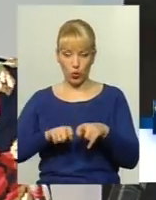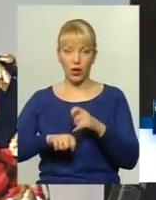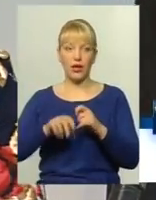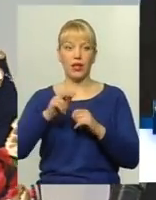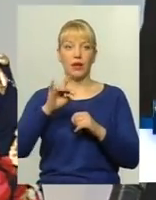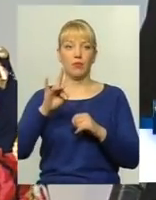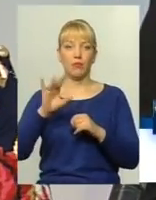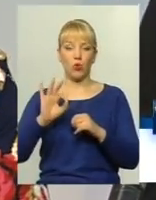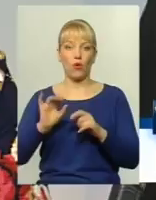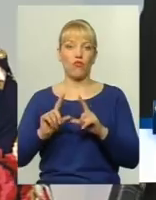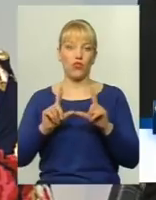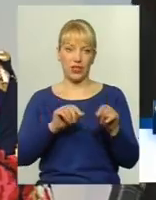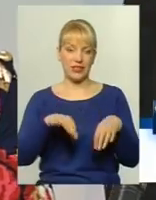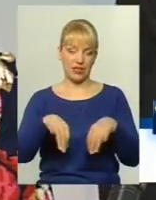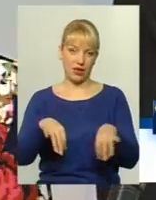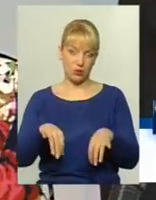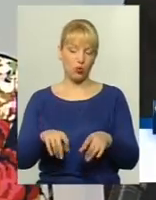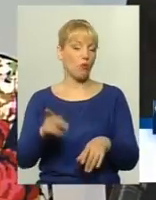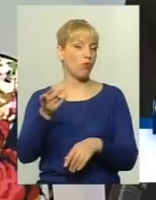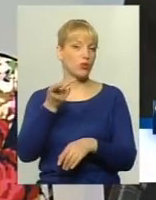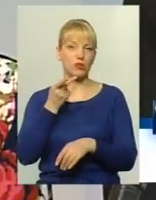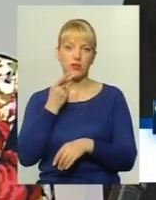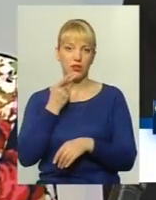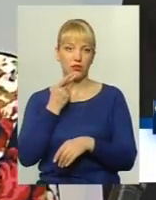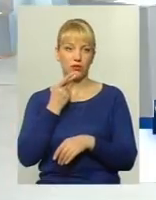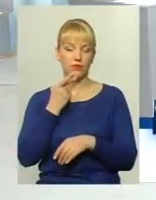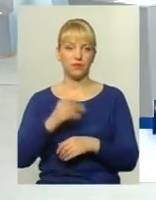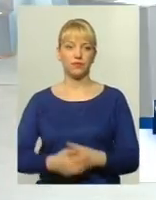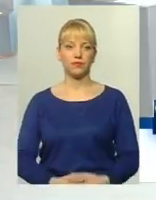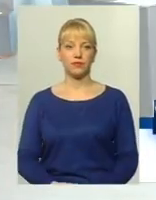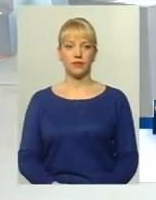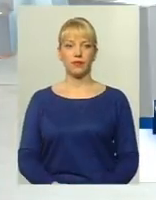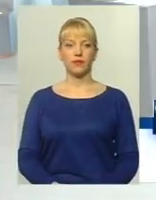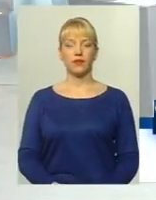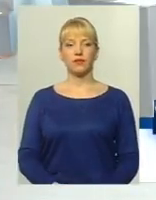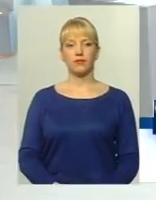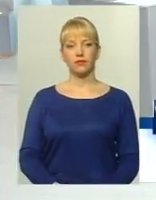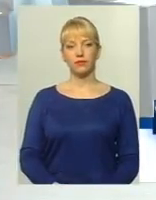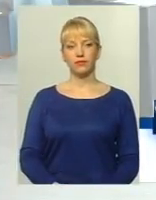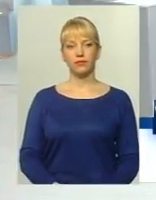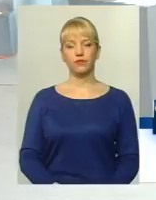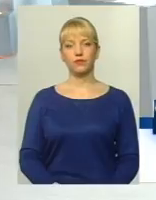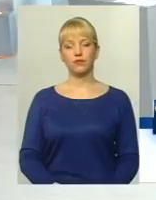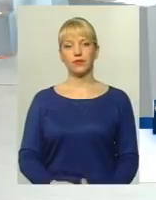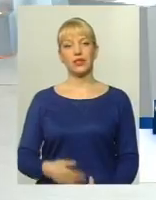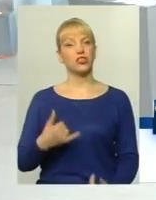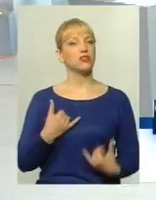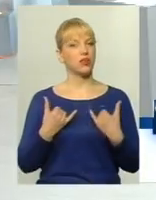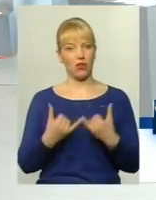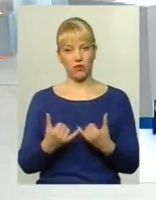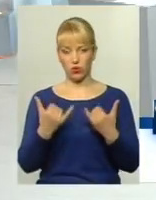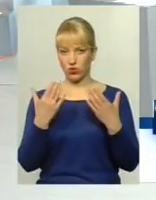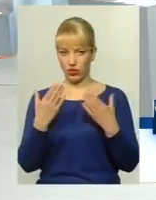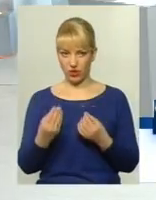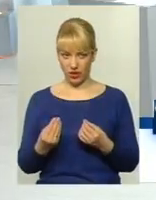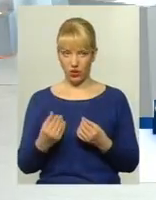виїзд транспортних засобів на лінію. Постійно даний контроль здійснюється. І реєстрація? Хочу зазначити, знаєте, на сьогоднішній